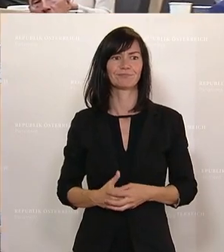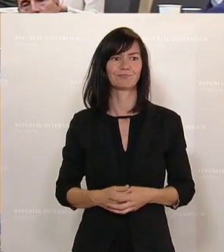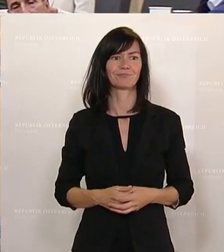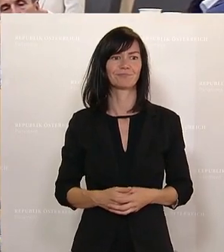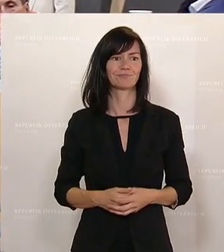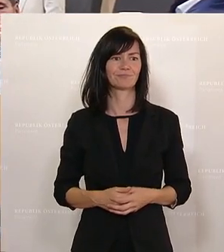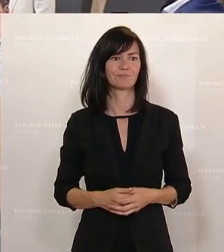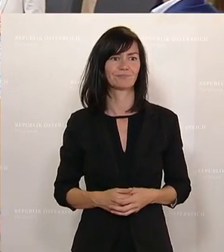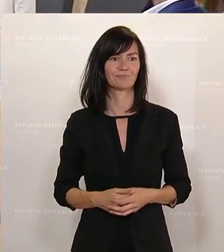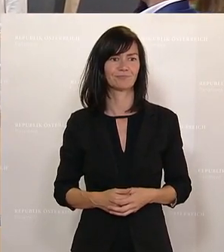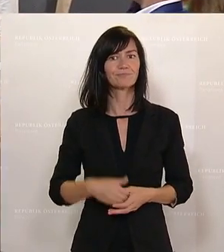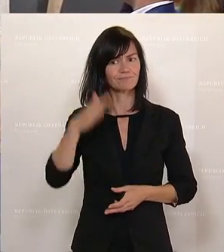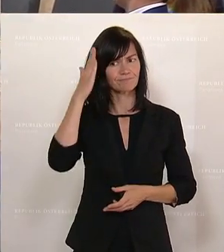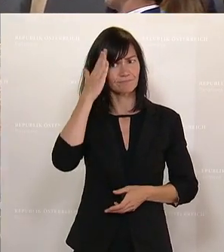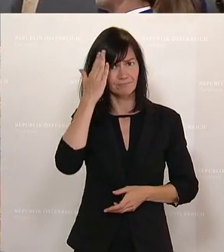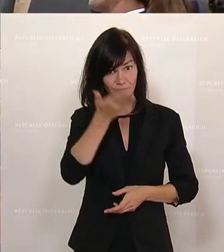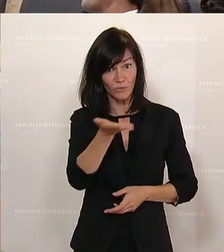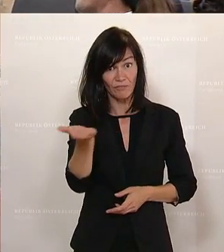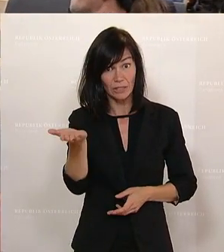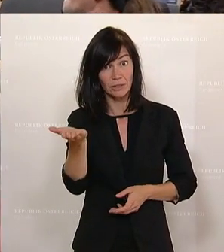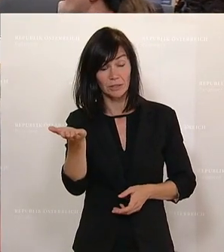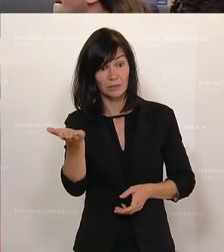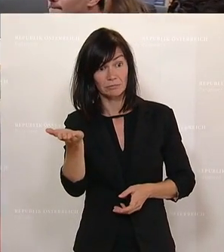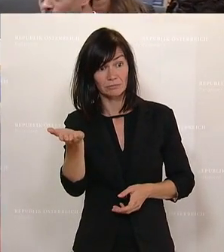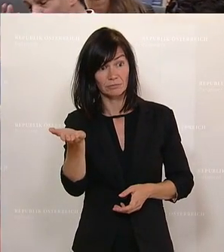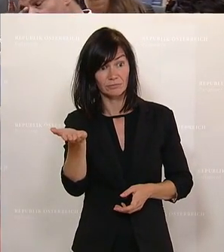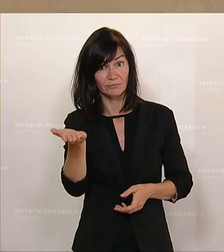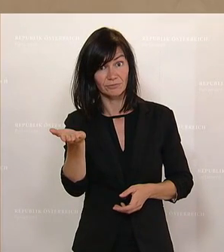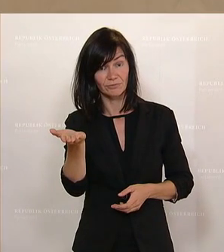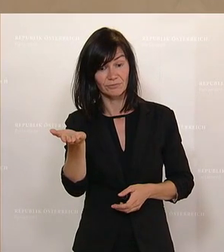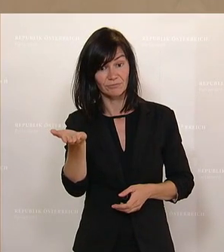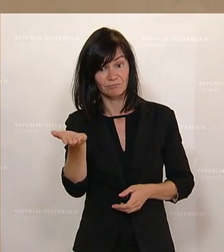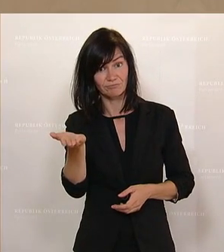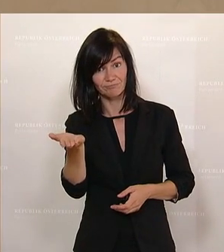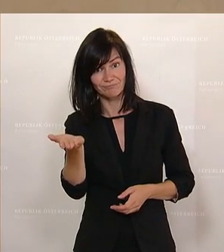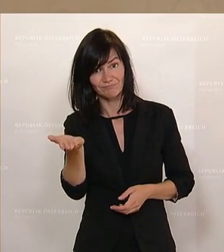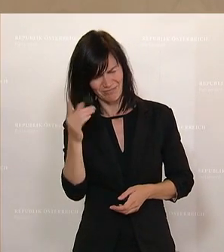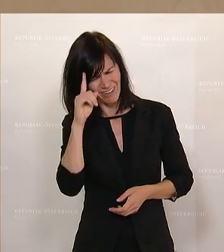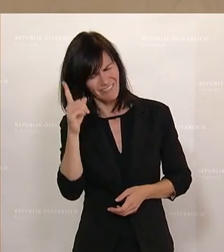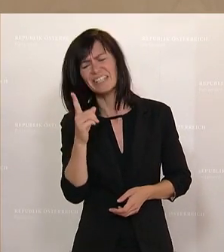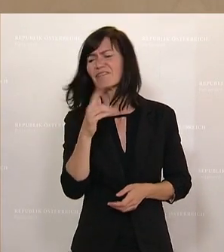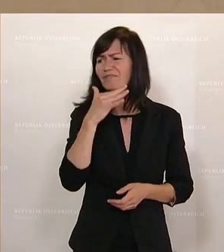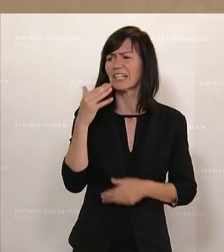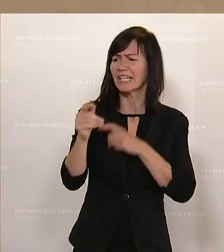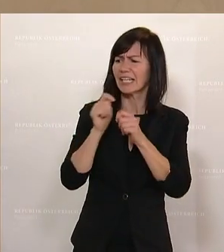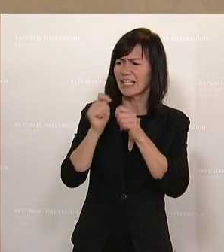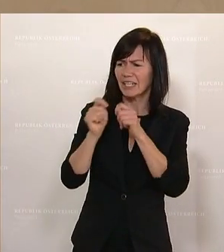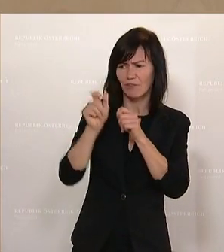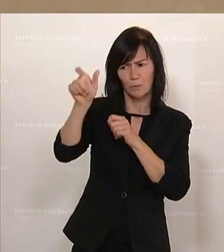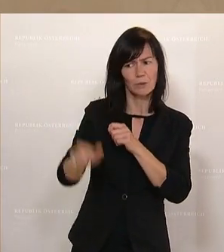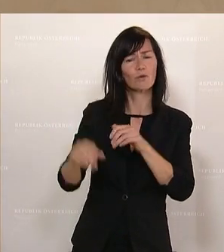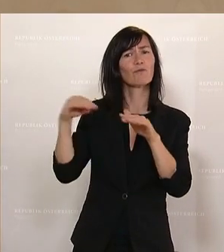Und wissen Sie, es gibt mehrere Interviews mit Flüchtlingen